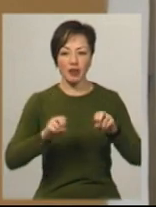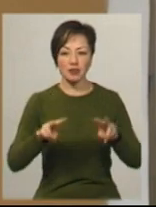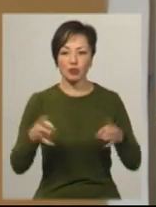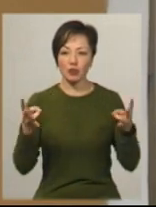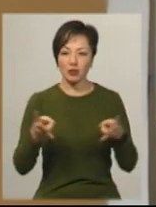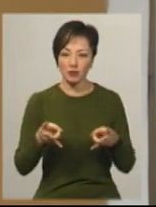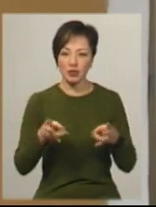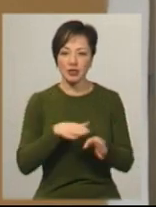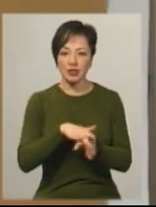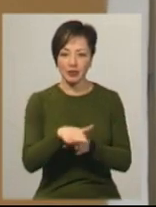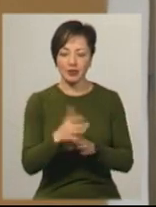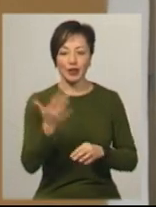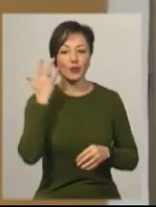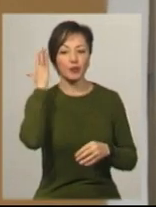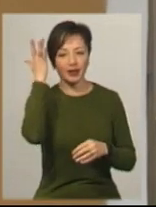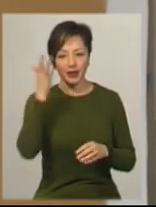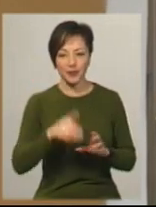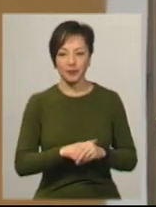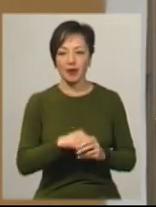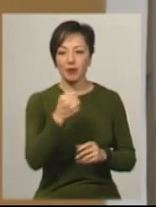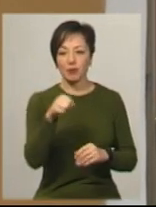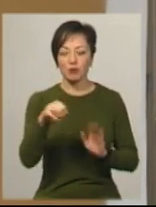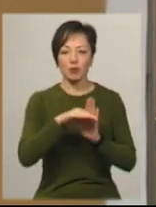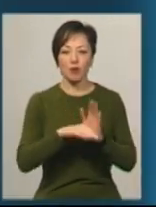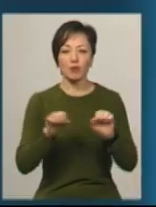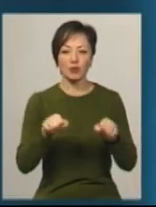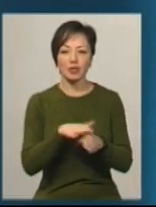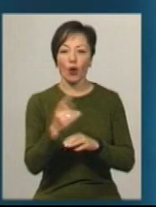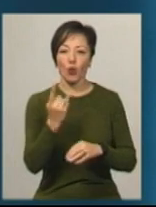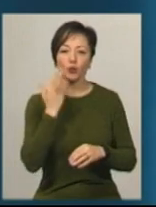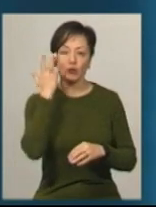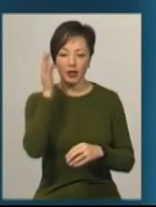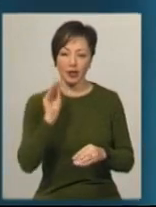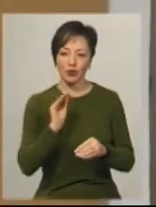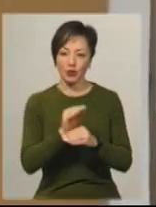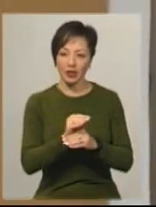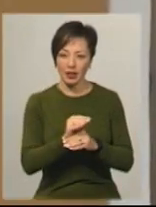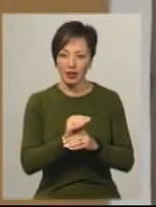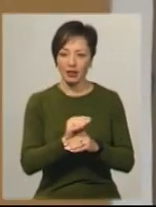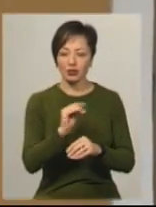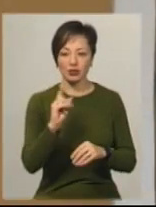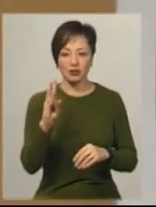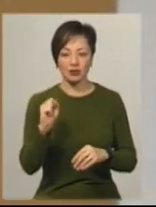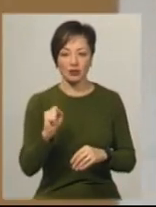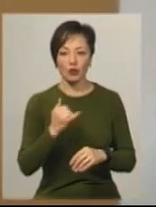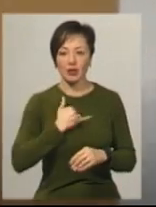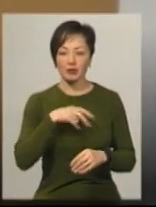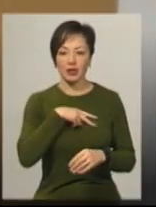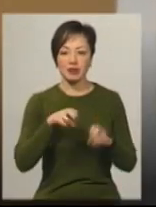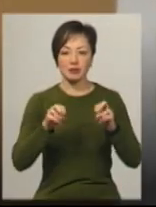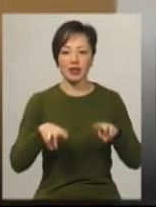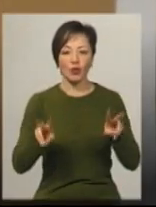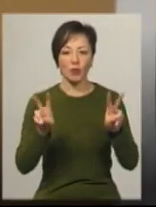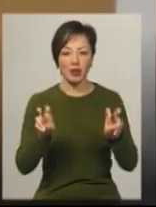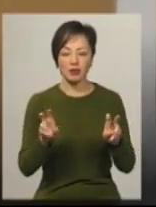потрібно здійснювати їхні мрії. Переможці програми можуть дійснити одну мрію, додає Жанна Дуфіна. В нашій премії є така спеціальна